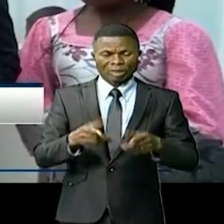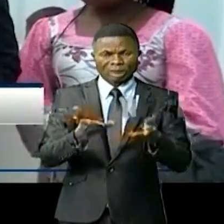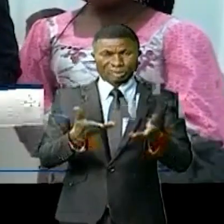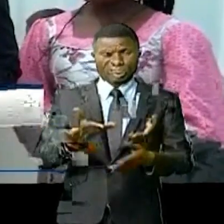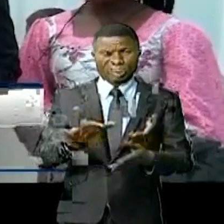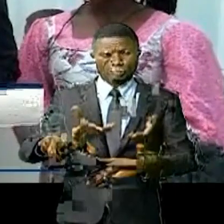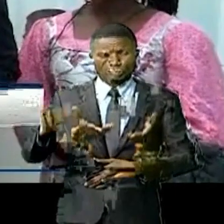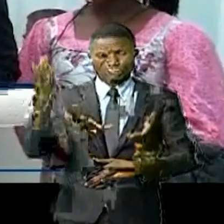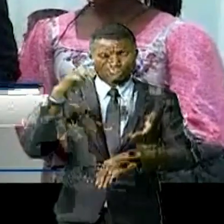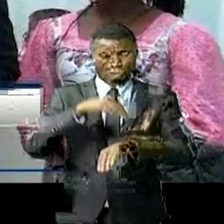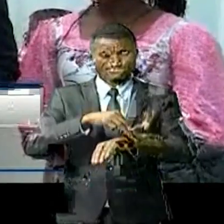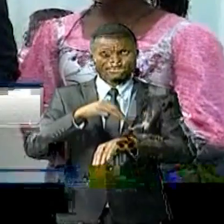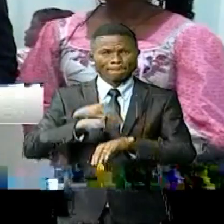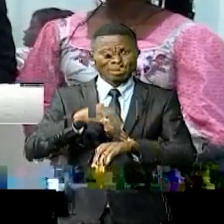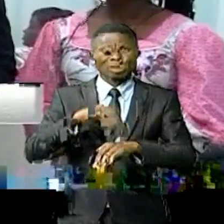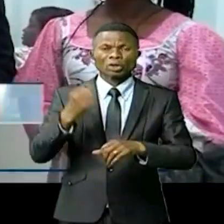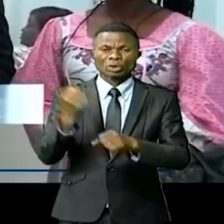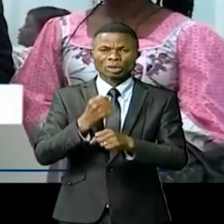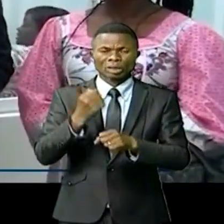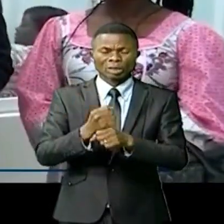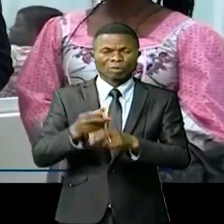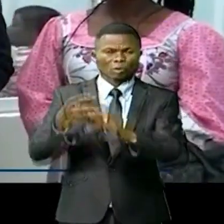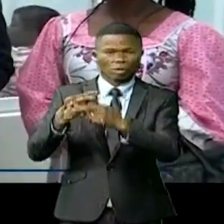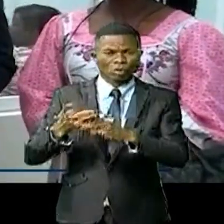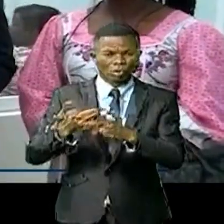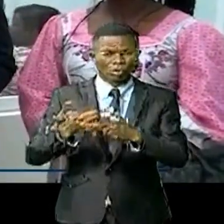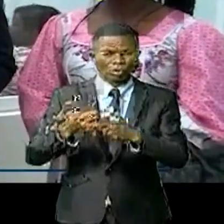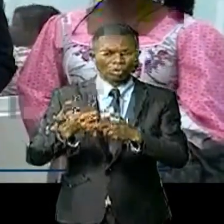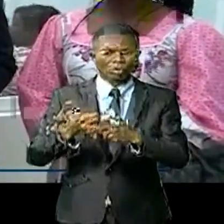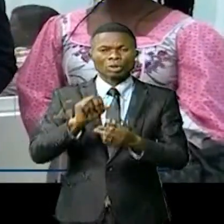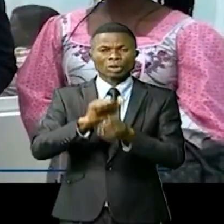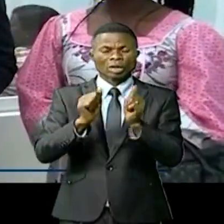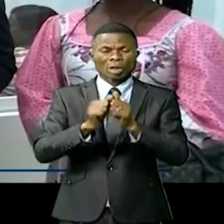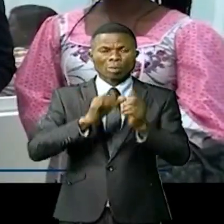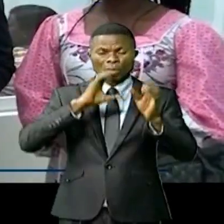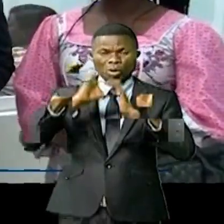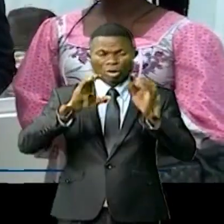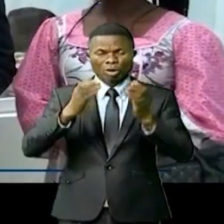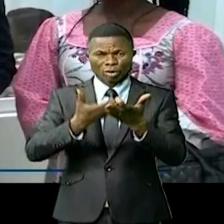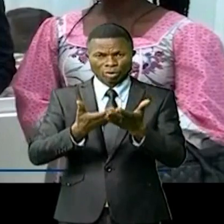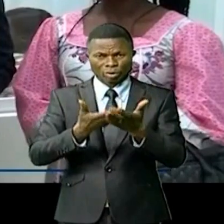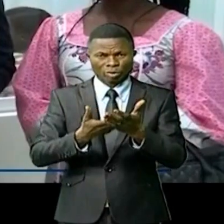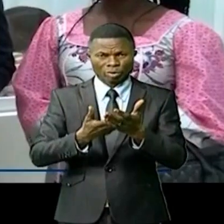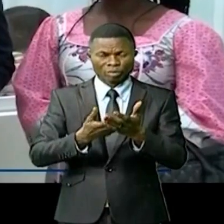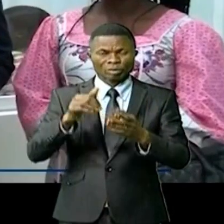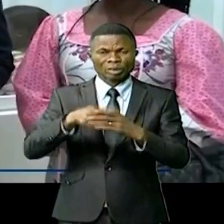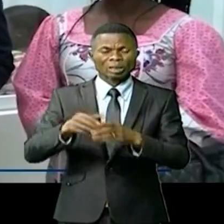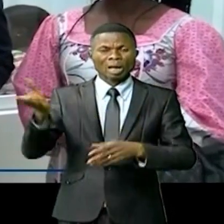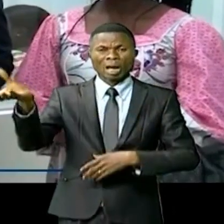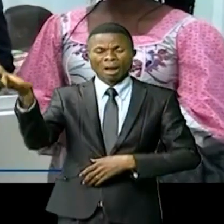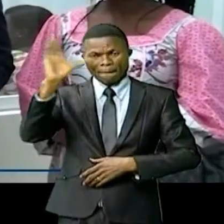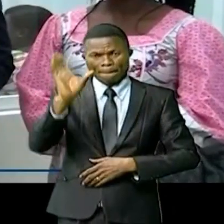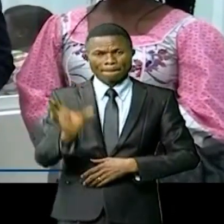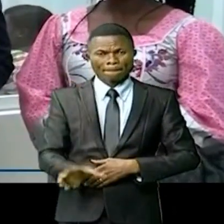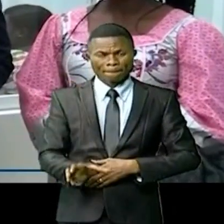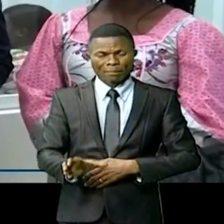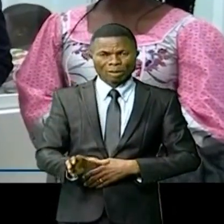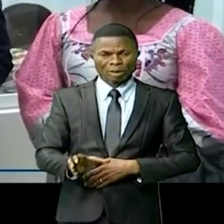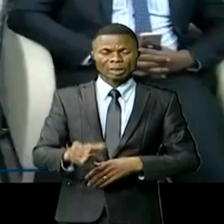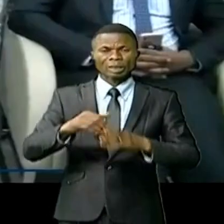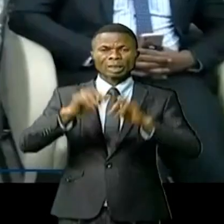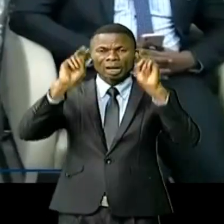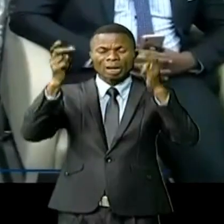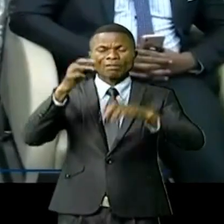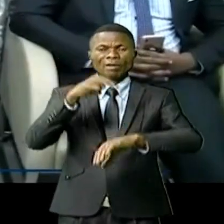à partir de Matadi, une mission de contrôle des assigéties de télécommunication ici dans le Congo central et à partir du chef-lieu de